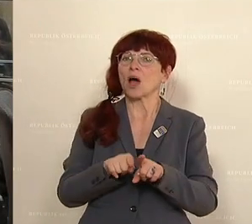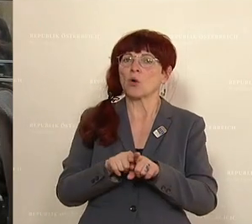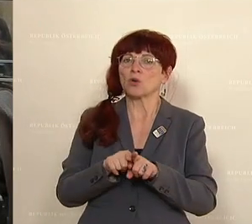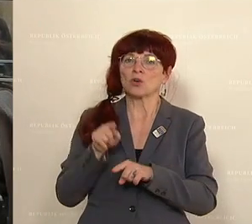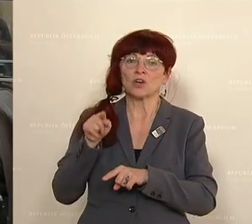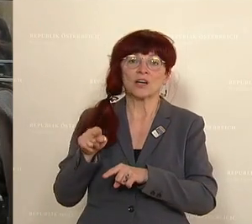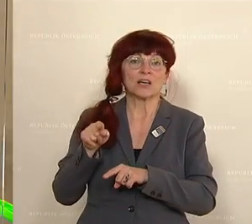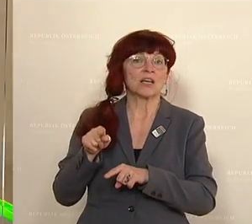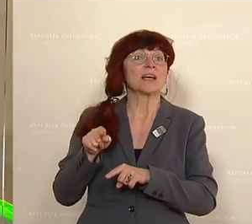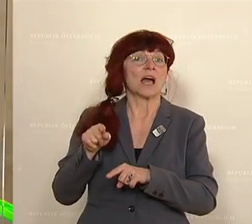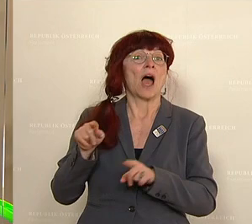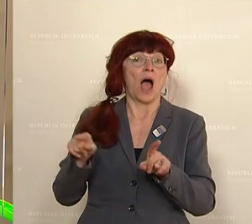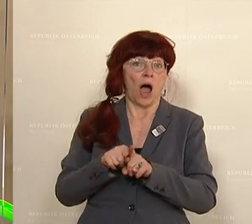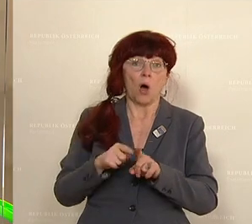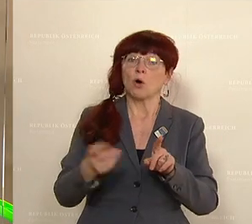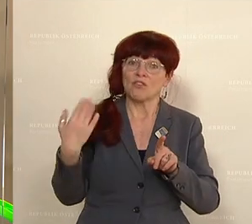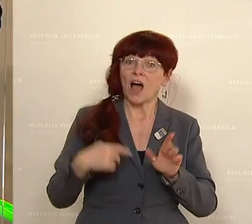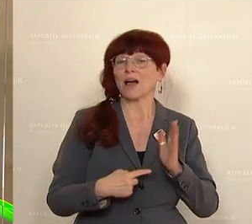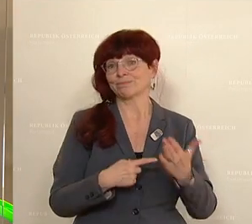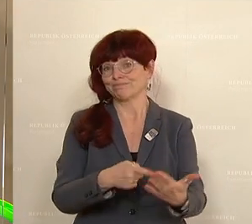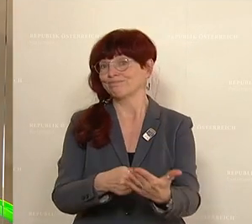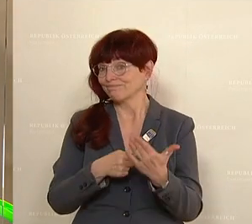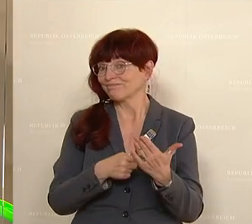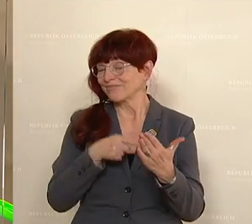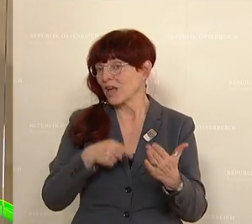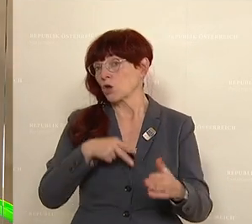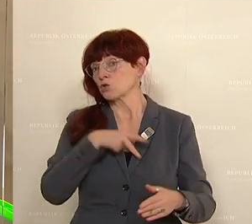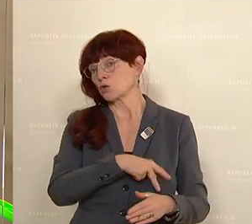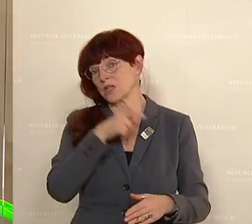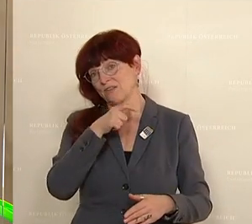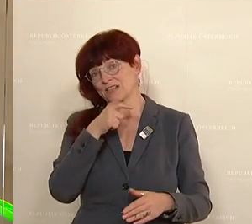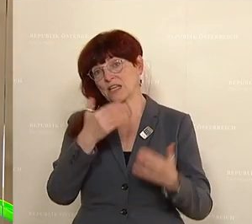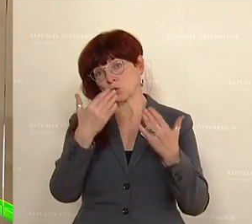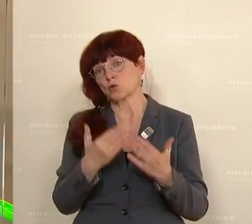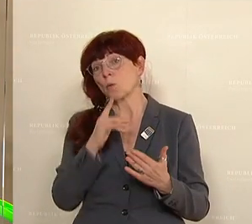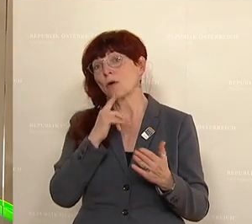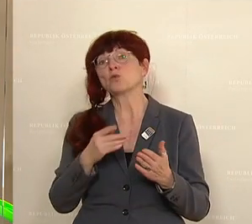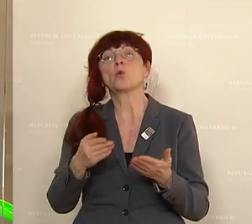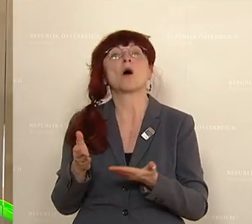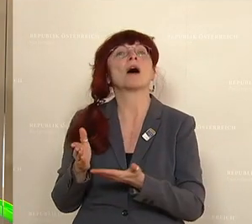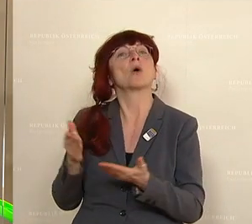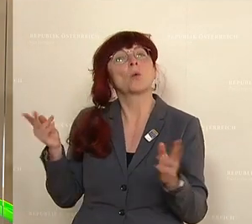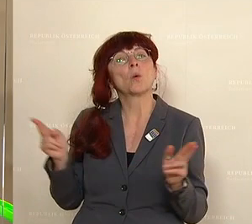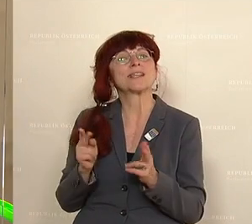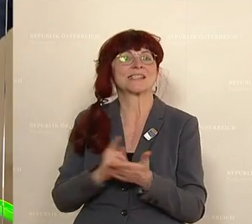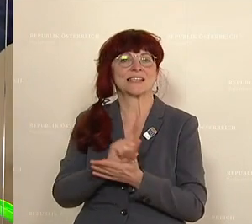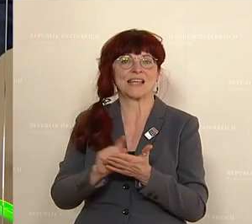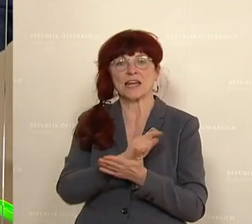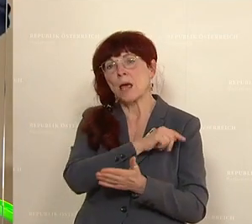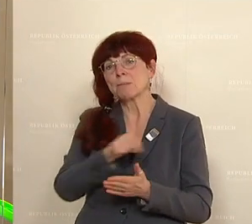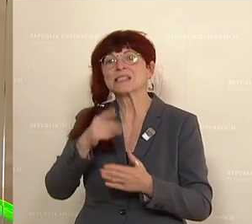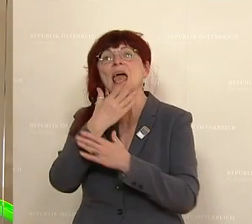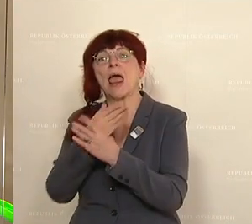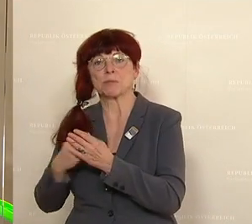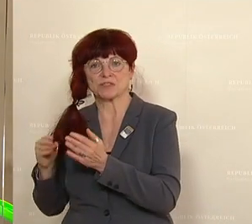ausdrücklich darauf hingewiesen wurde, dass diese Sozialversicherungsnummern nur vorübergehend bis zum Herbst verwendet werden